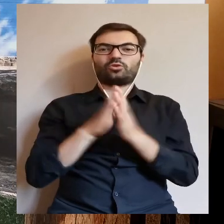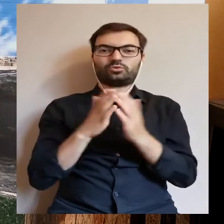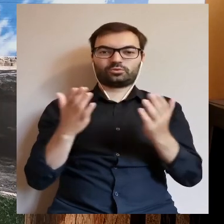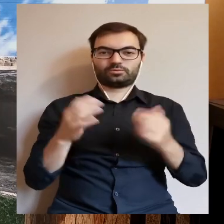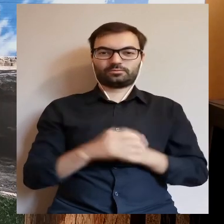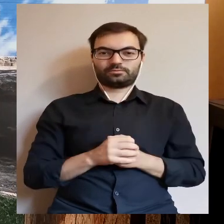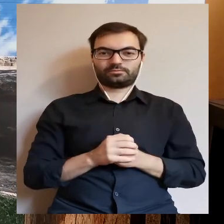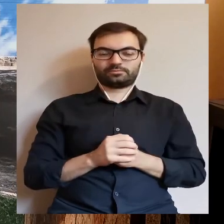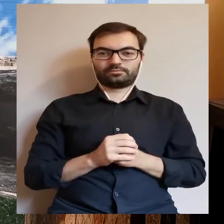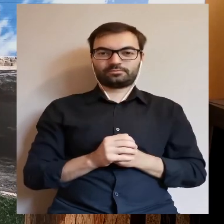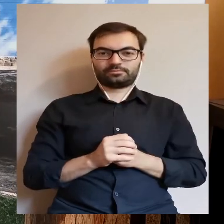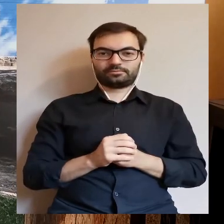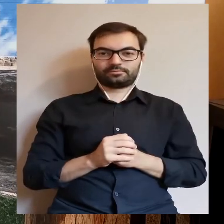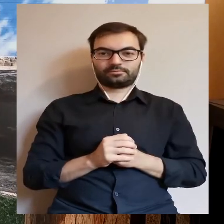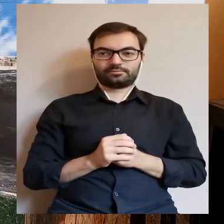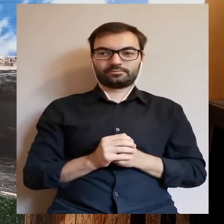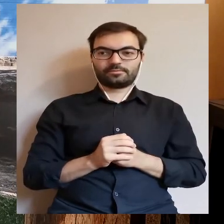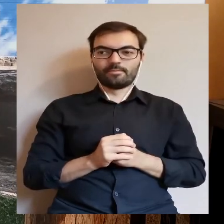przecież kościół.